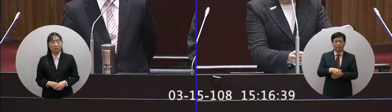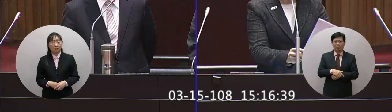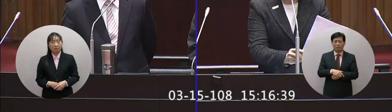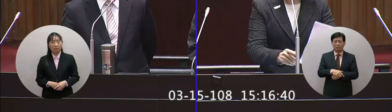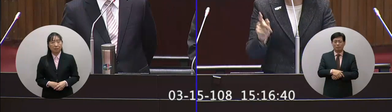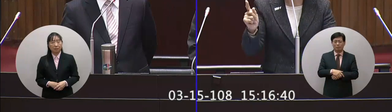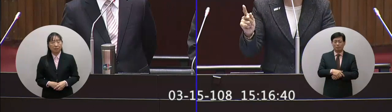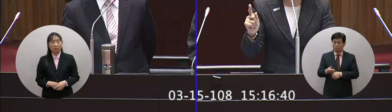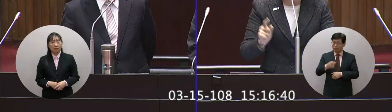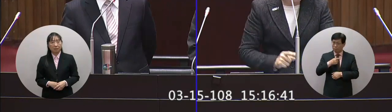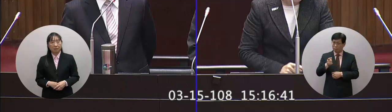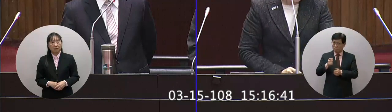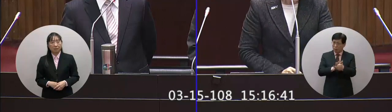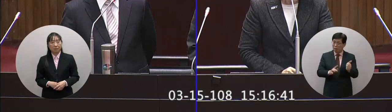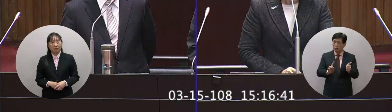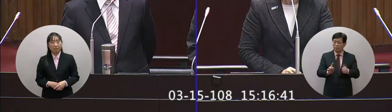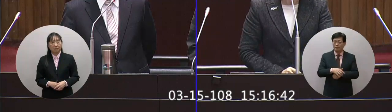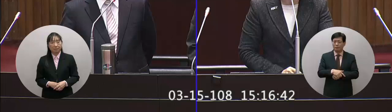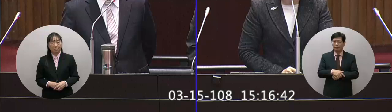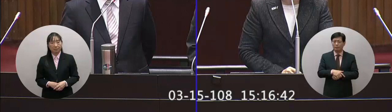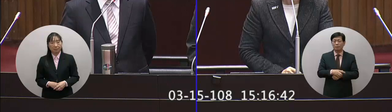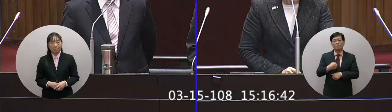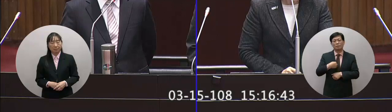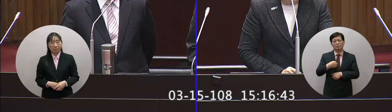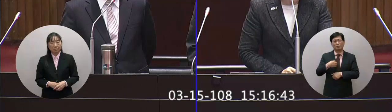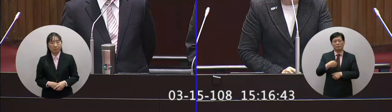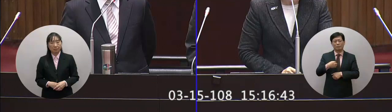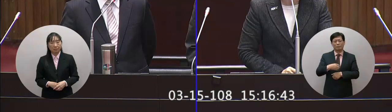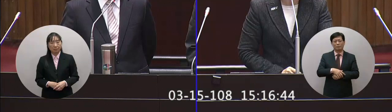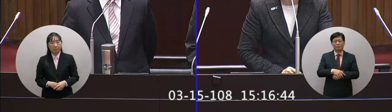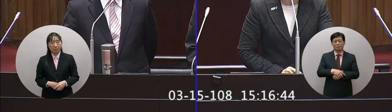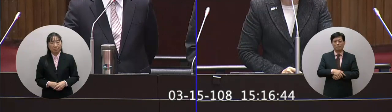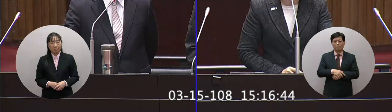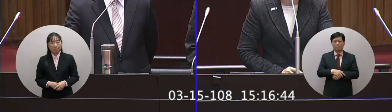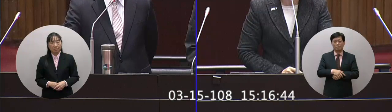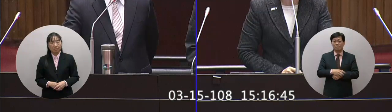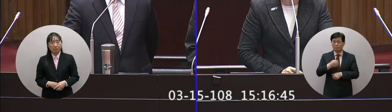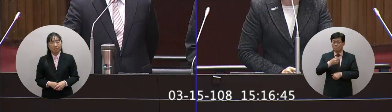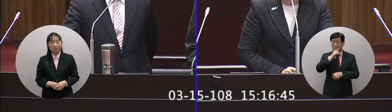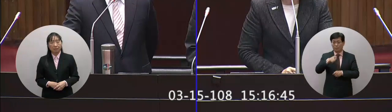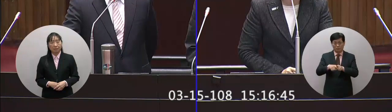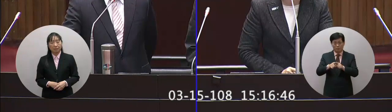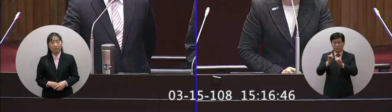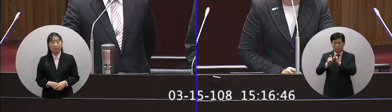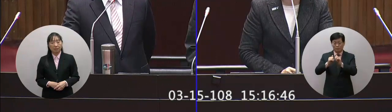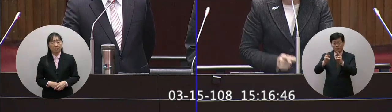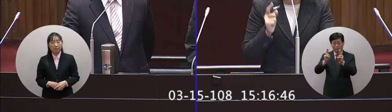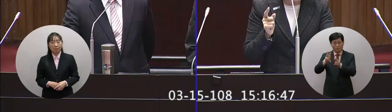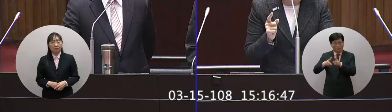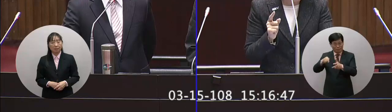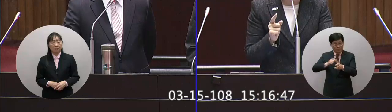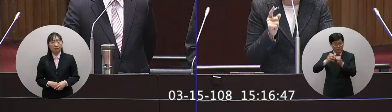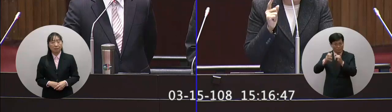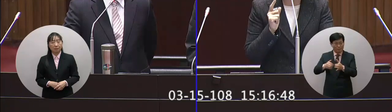就是關係到是什麼就是本習在這個談民我們民營的這個電廠的時候